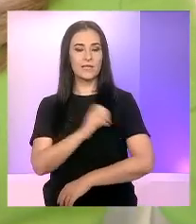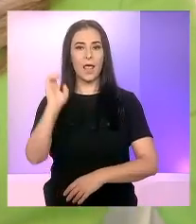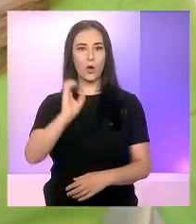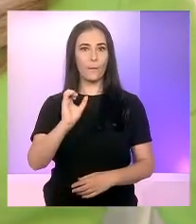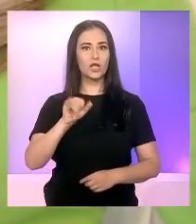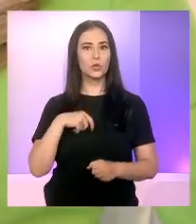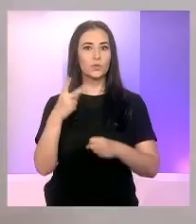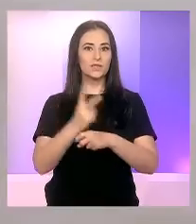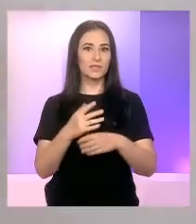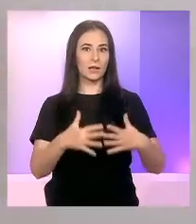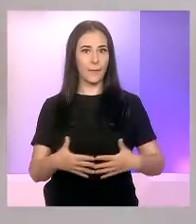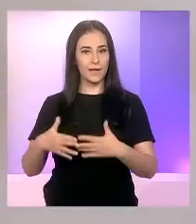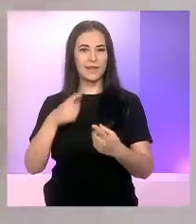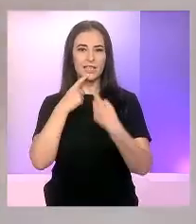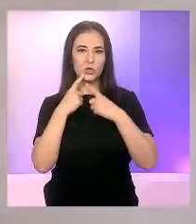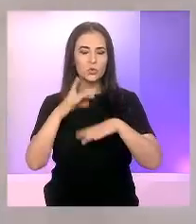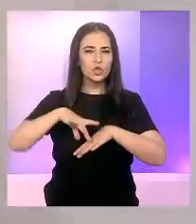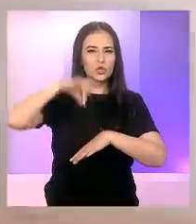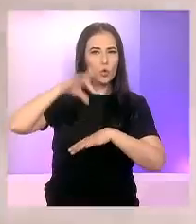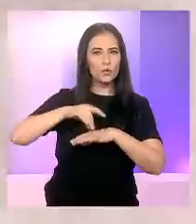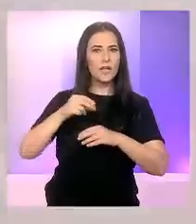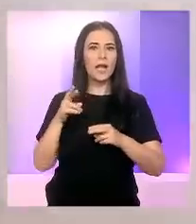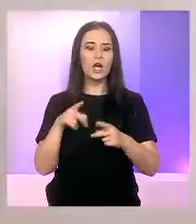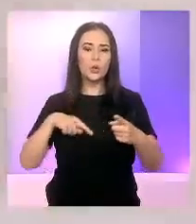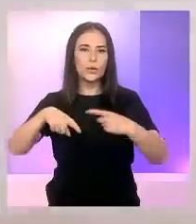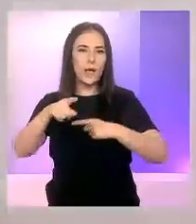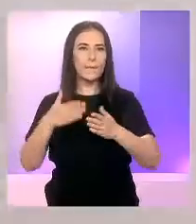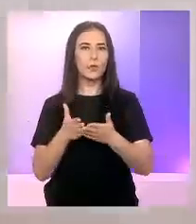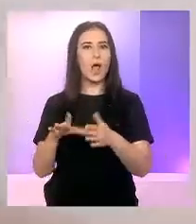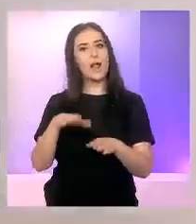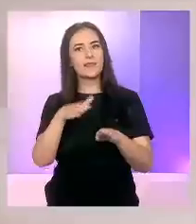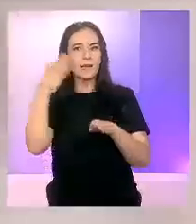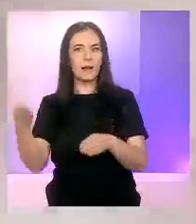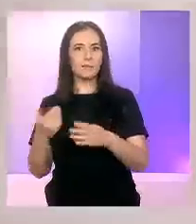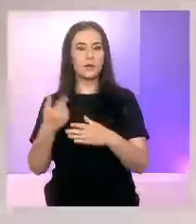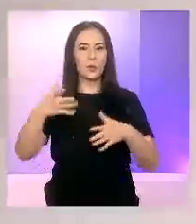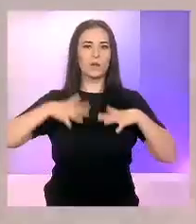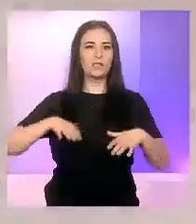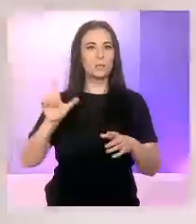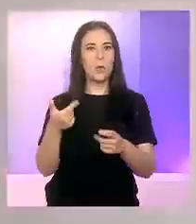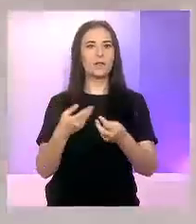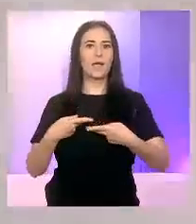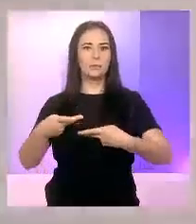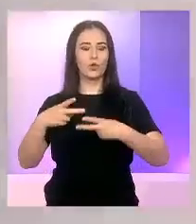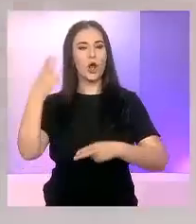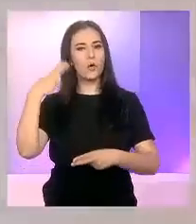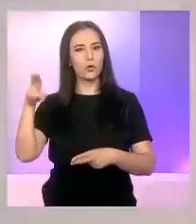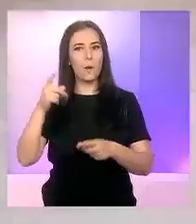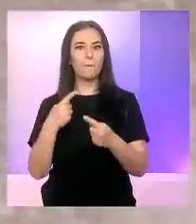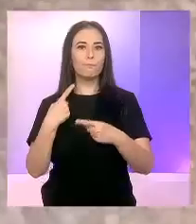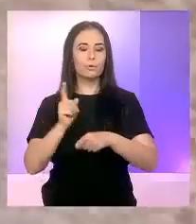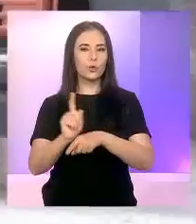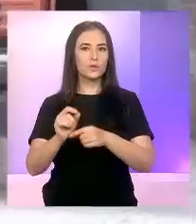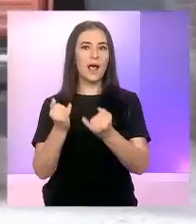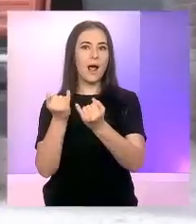partea Comisiei Europene, dar și a Statelor Unite, discută soluții, rute alternative, pentru ca Ucraina să-și poată exporta în continuare